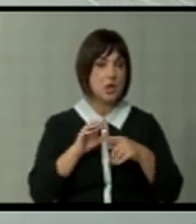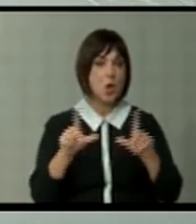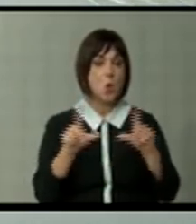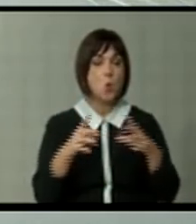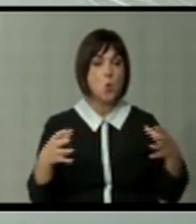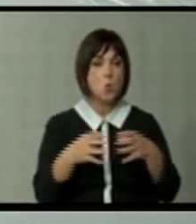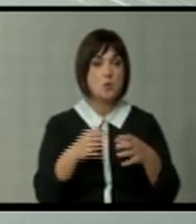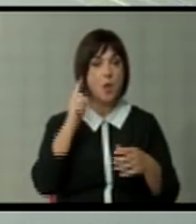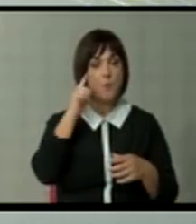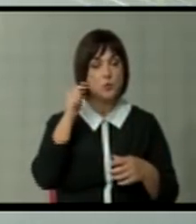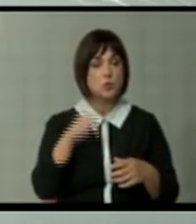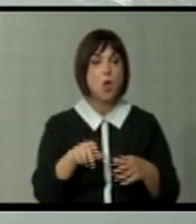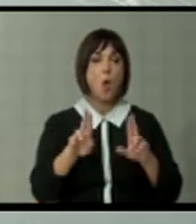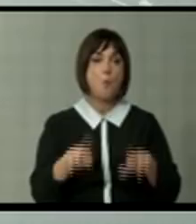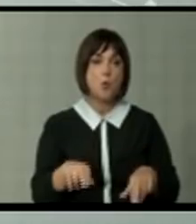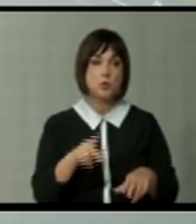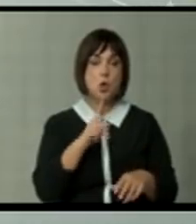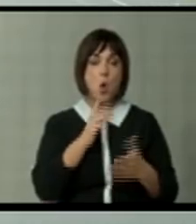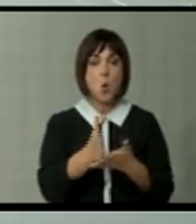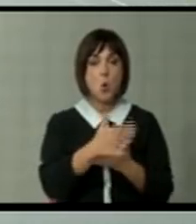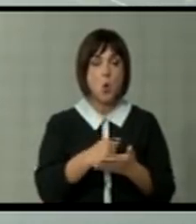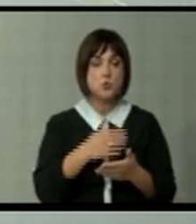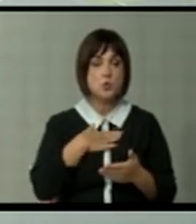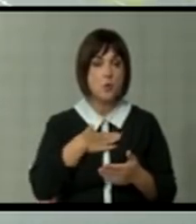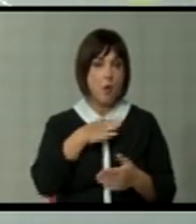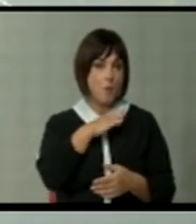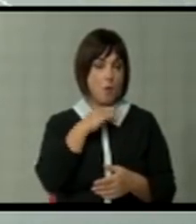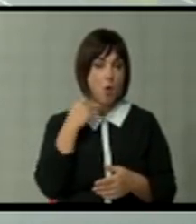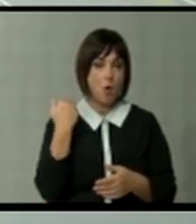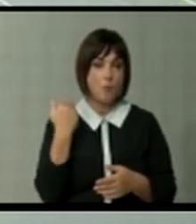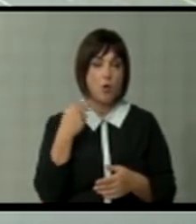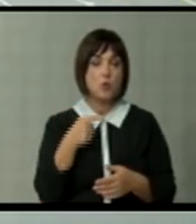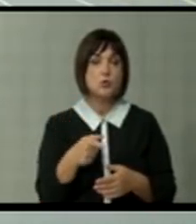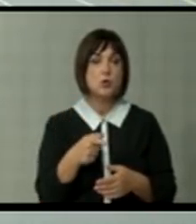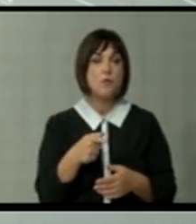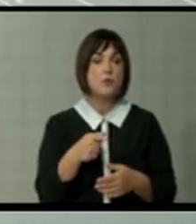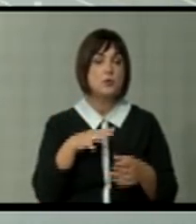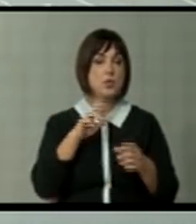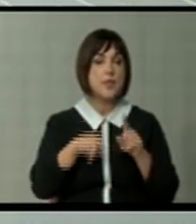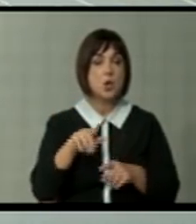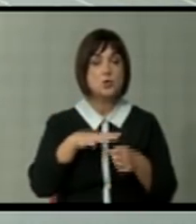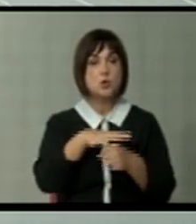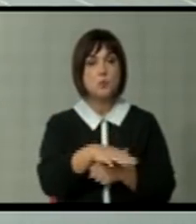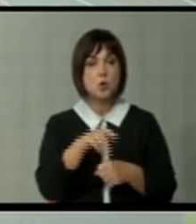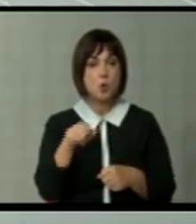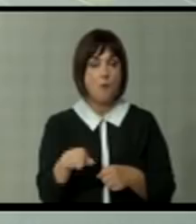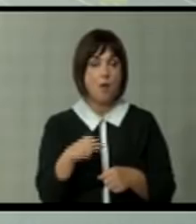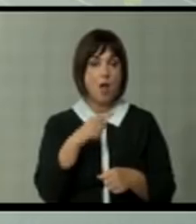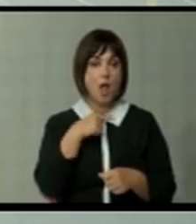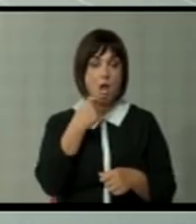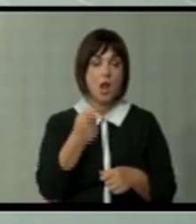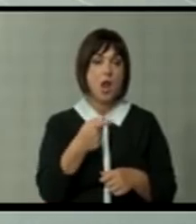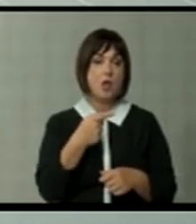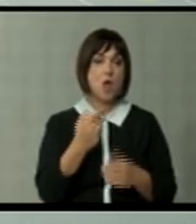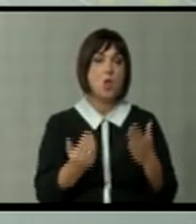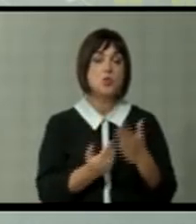но мислам дека тоа можна и корисот. Нас против многу, гледам, ани човек кои се протеставуват на тоа, дури ја не рекуат